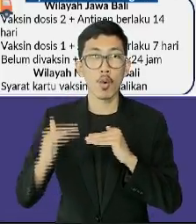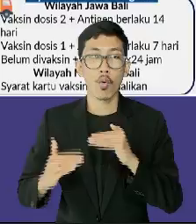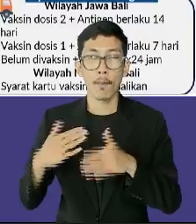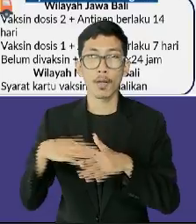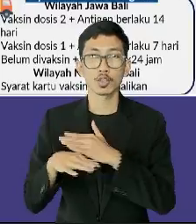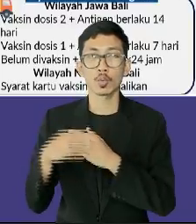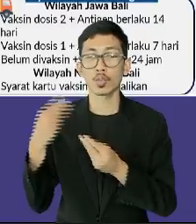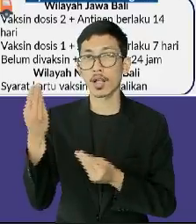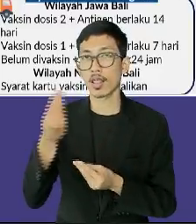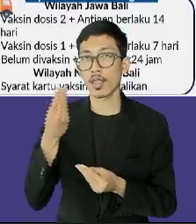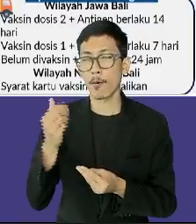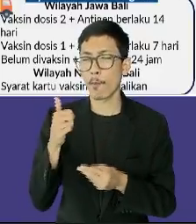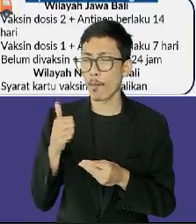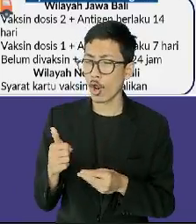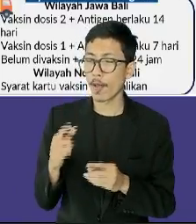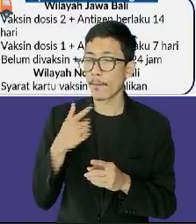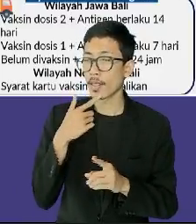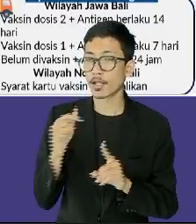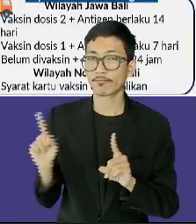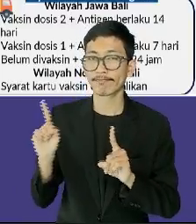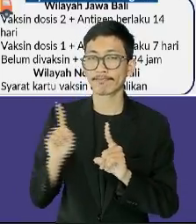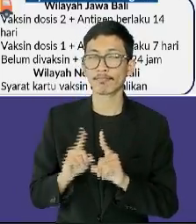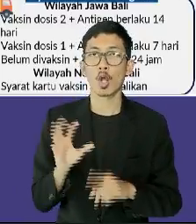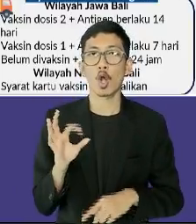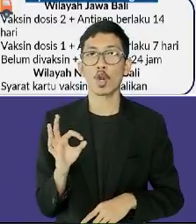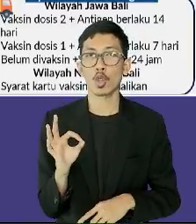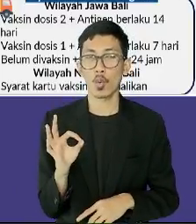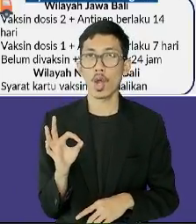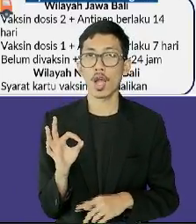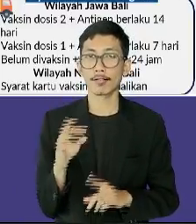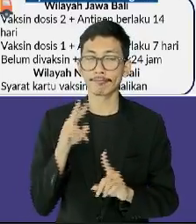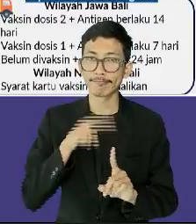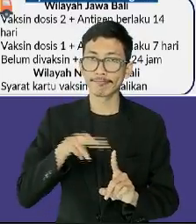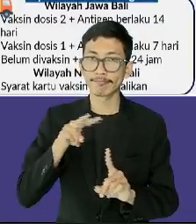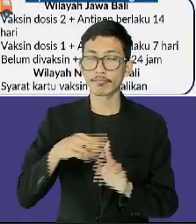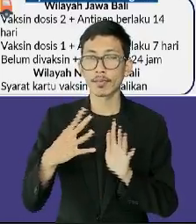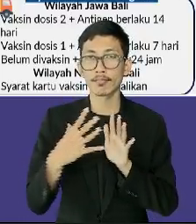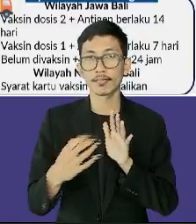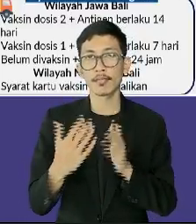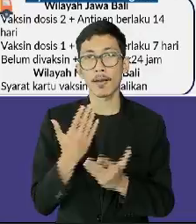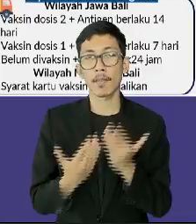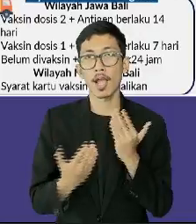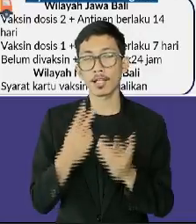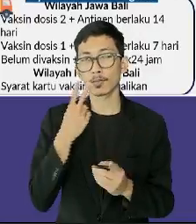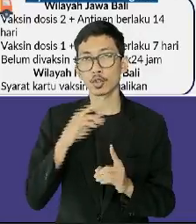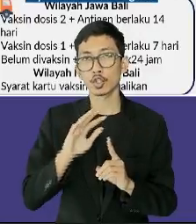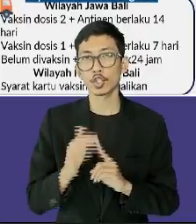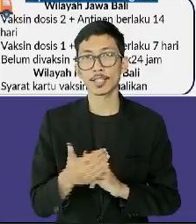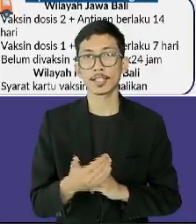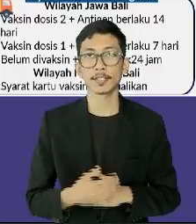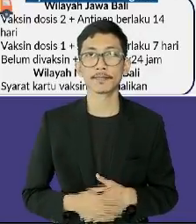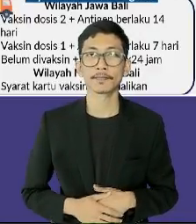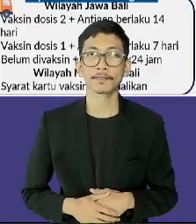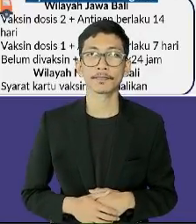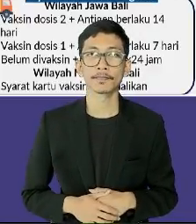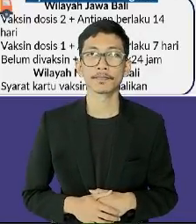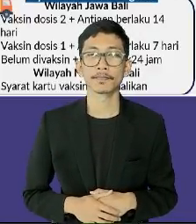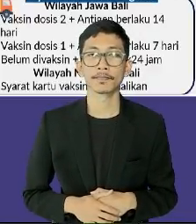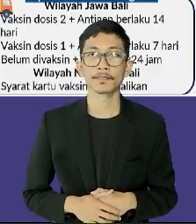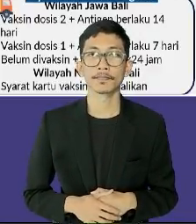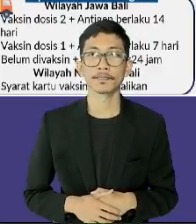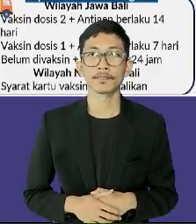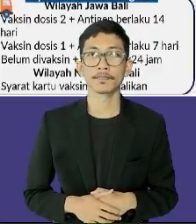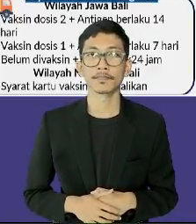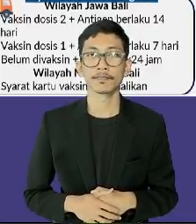wisata dengan syarat didampingi orang tua dan terscreening dengan peduli lindungi. Yang keenam, adalah